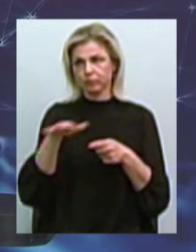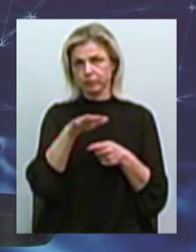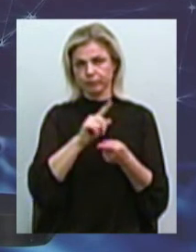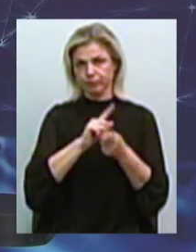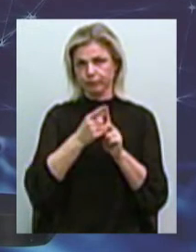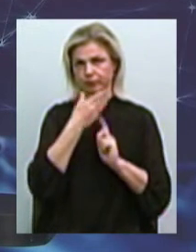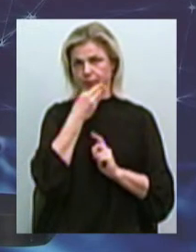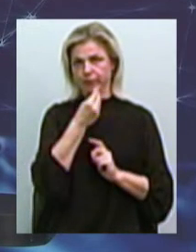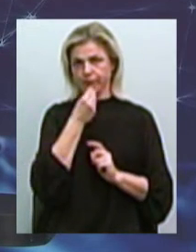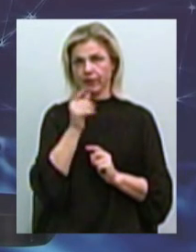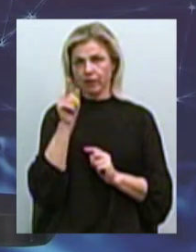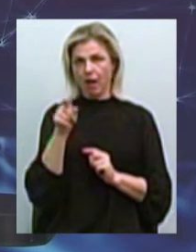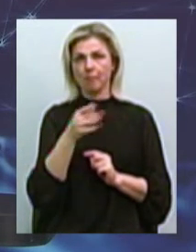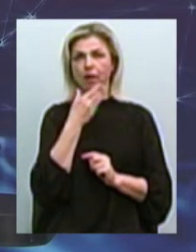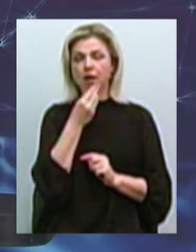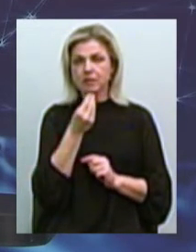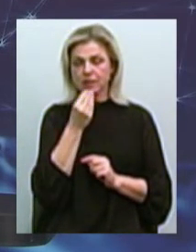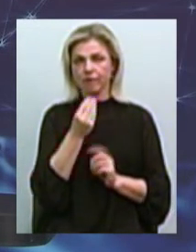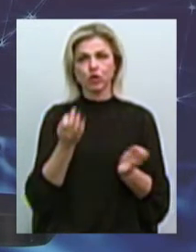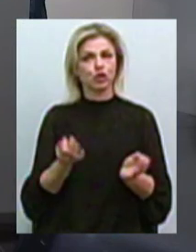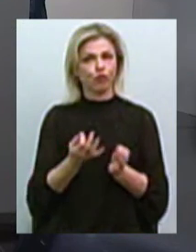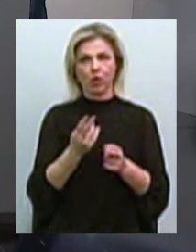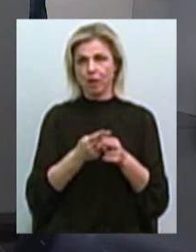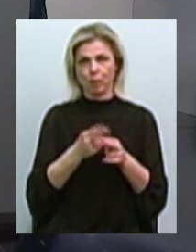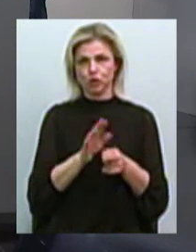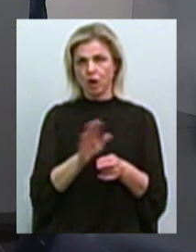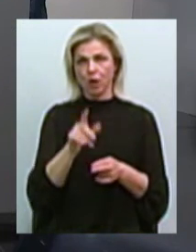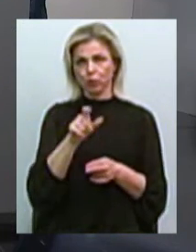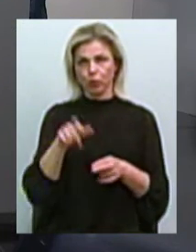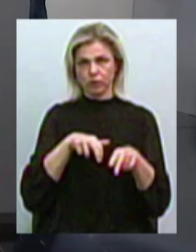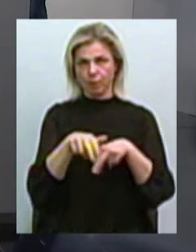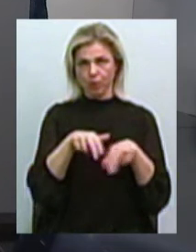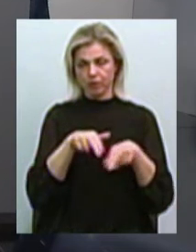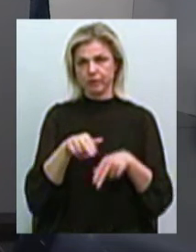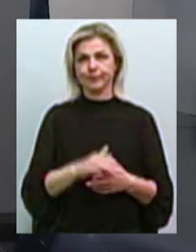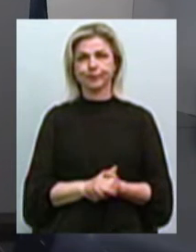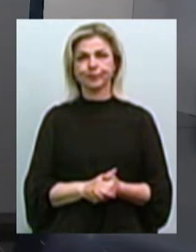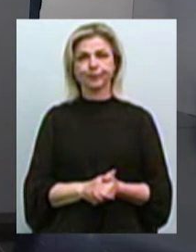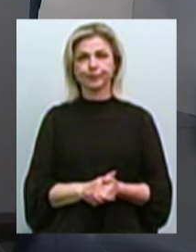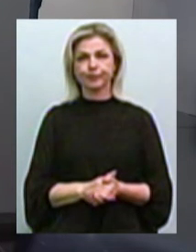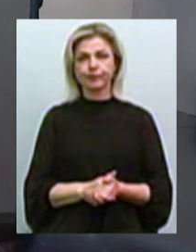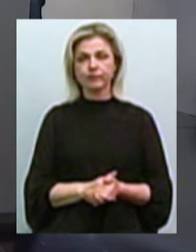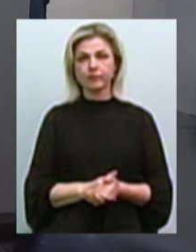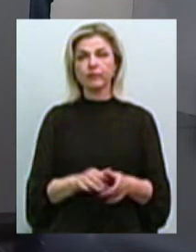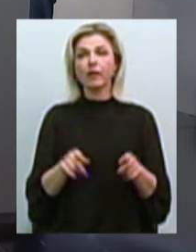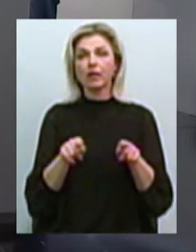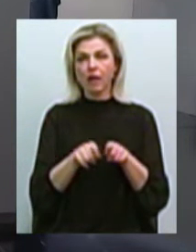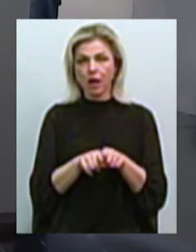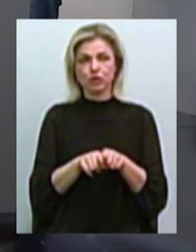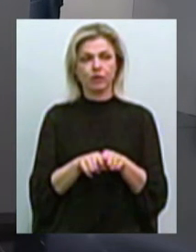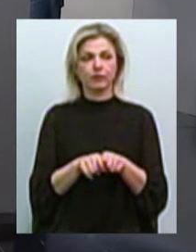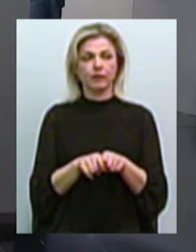То є, там щас, як би, красиво, ничто не мешає пройти пешеходам і так далі. Вот. Точно так же,